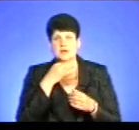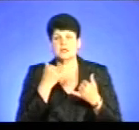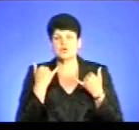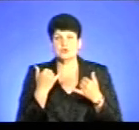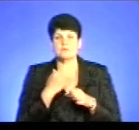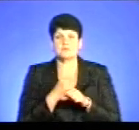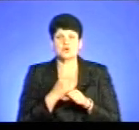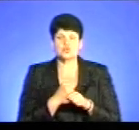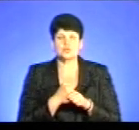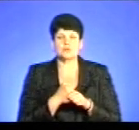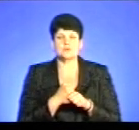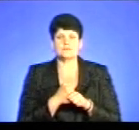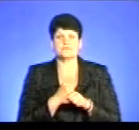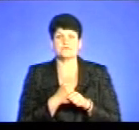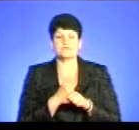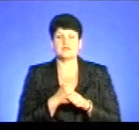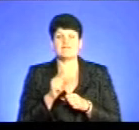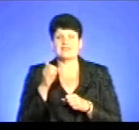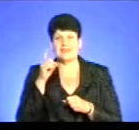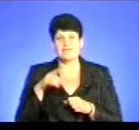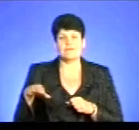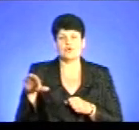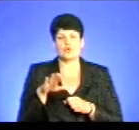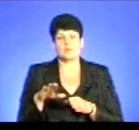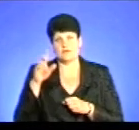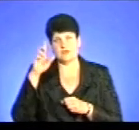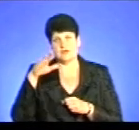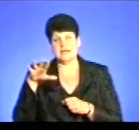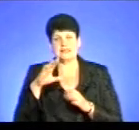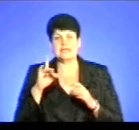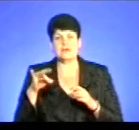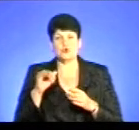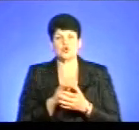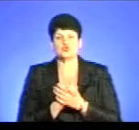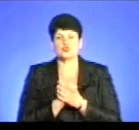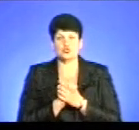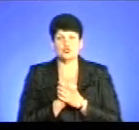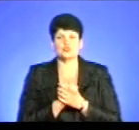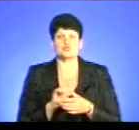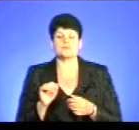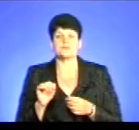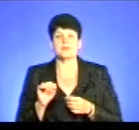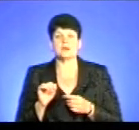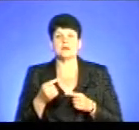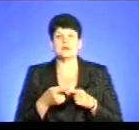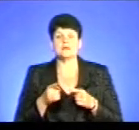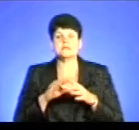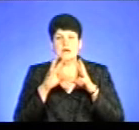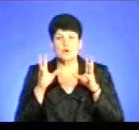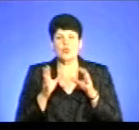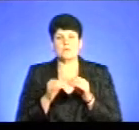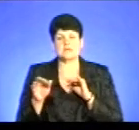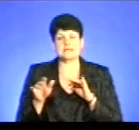Європі, в країнах Євросоюзу і в країнах Америки. Тобто це комплекс